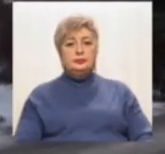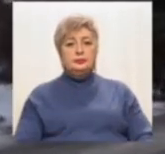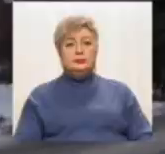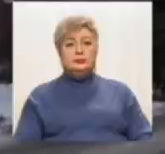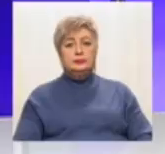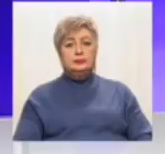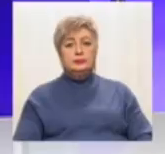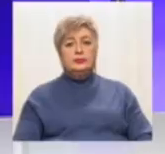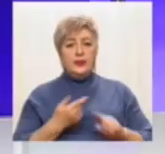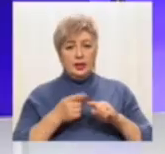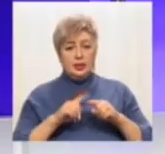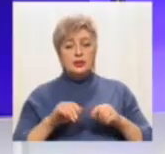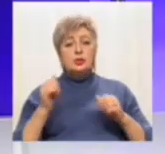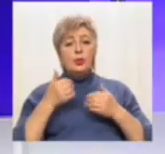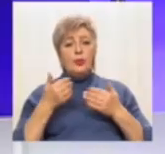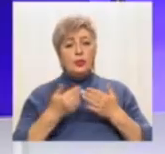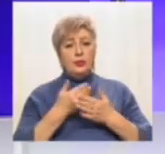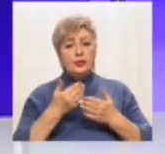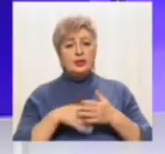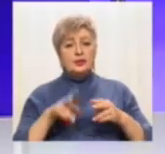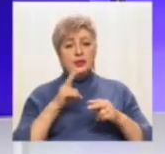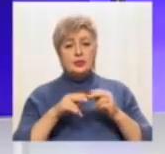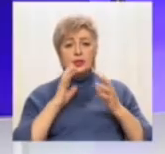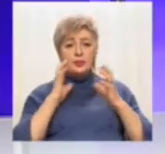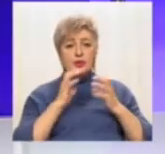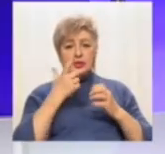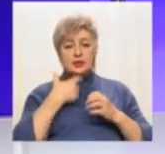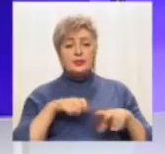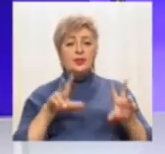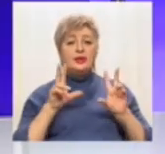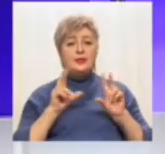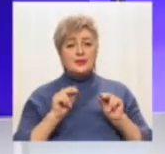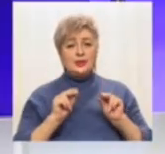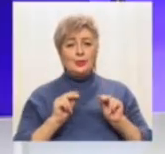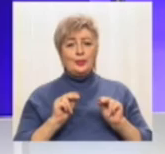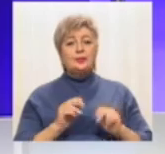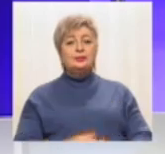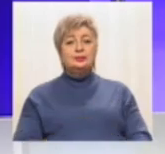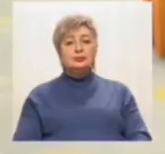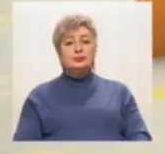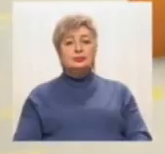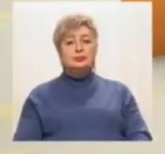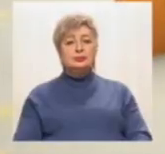-го. На цьому випуск завершено. Бережіть себе. Побачимось в ефірі Суспільного мовника Дніпра.